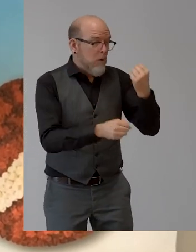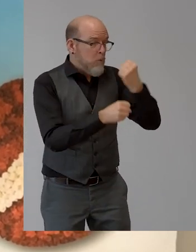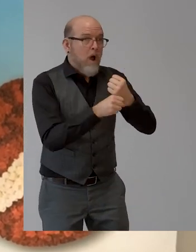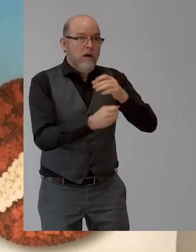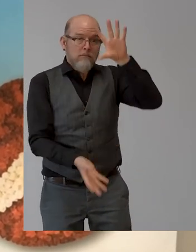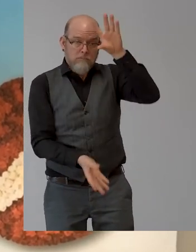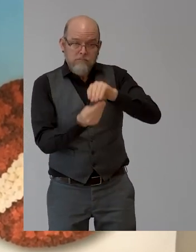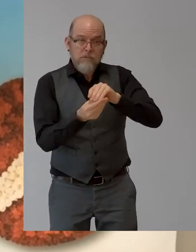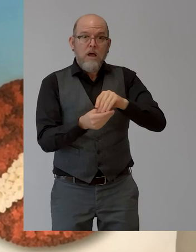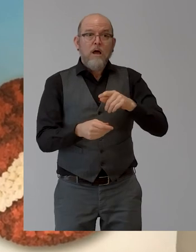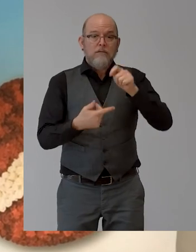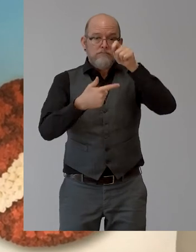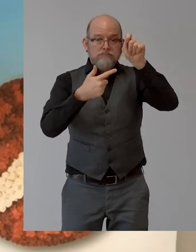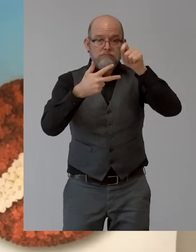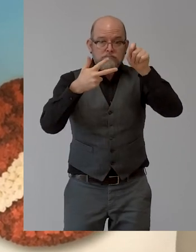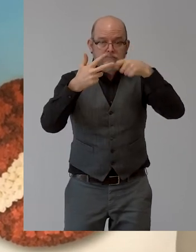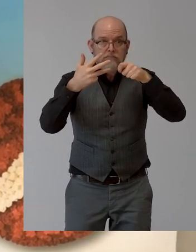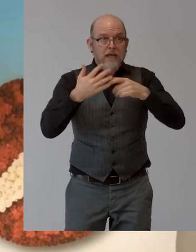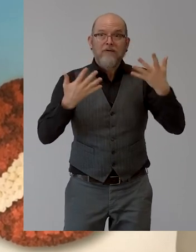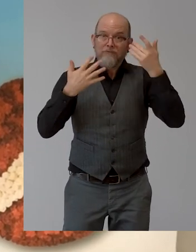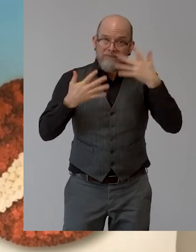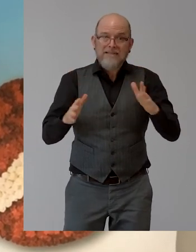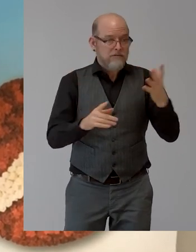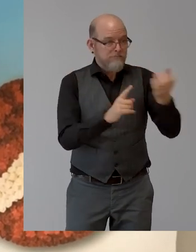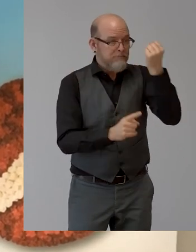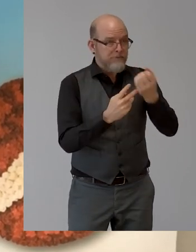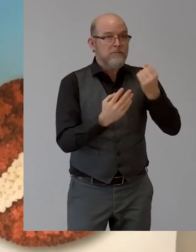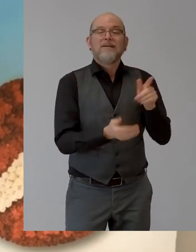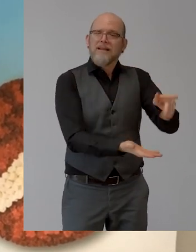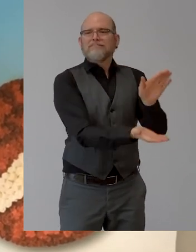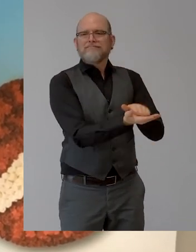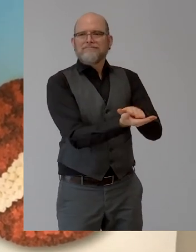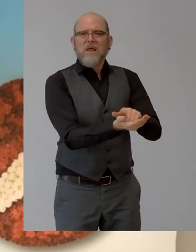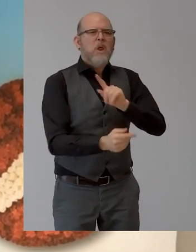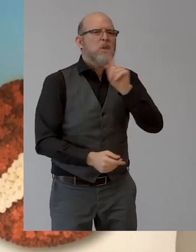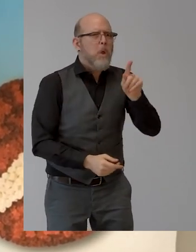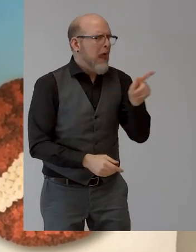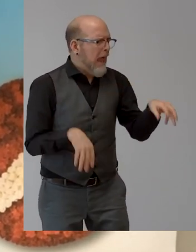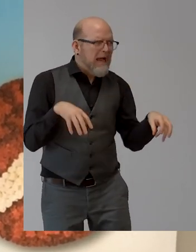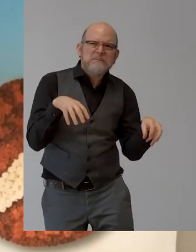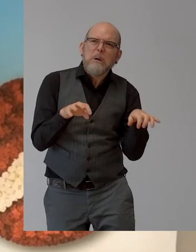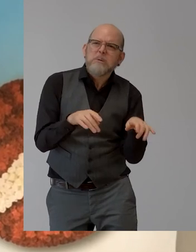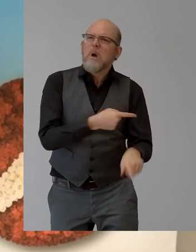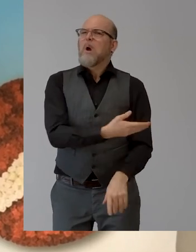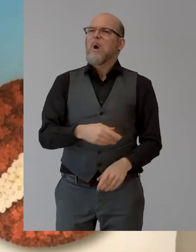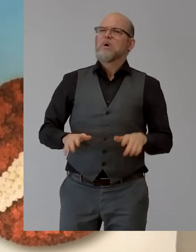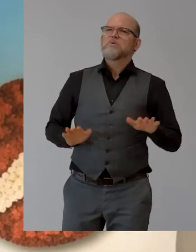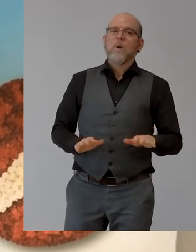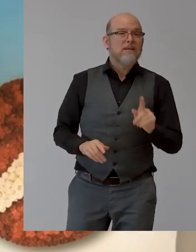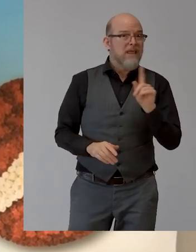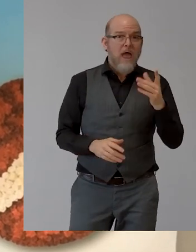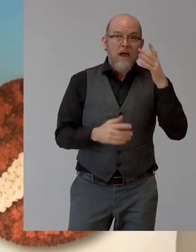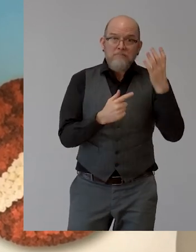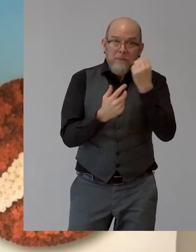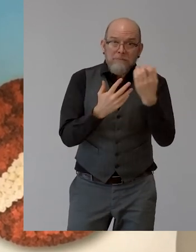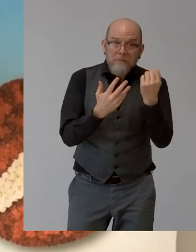belong to our team, that they feel fully supported, encouraged by us to release their full potential. And